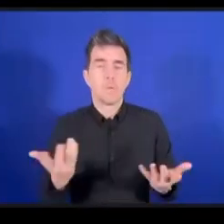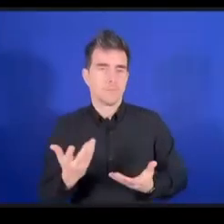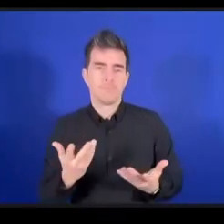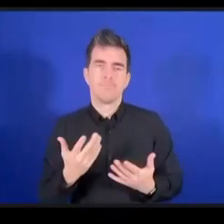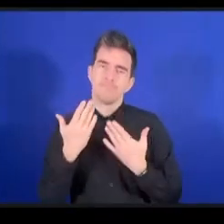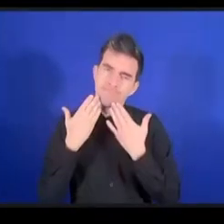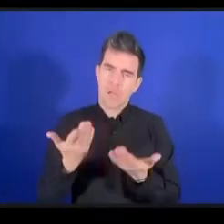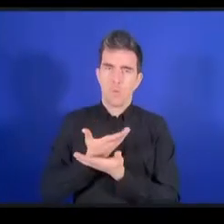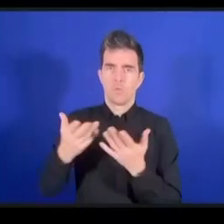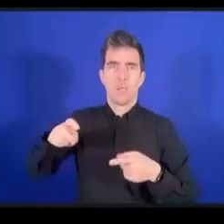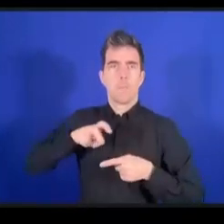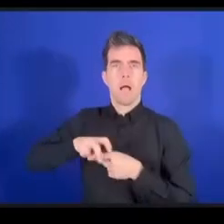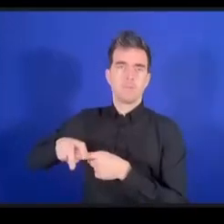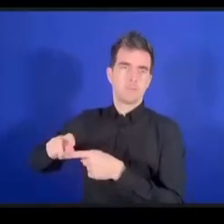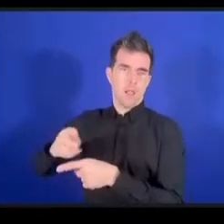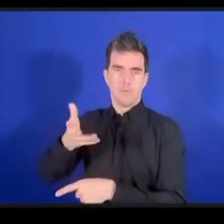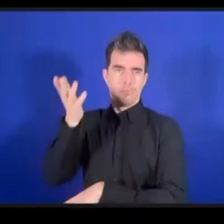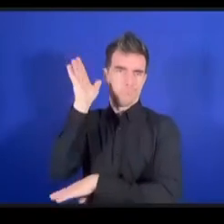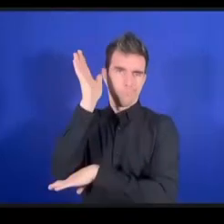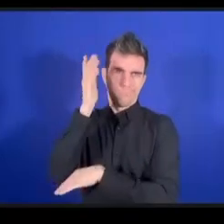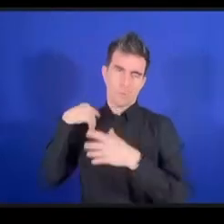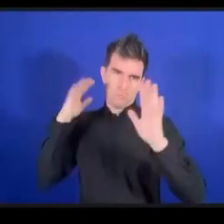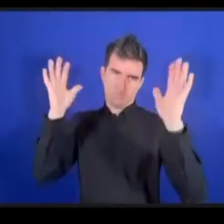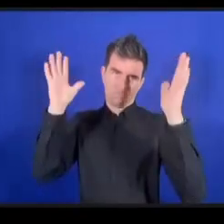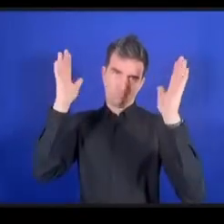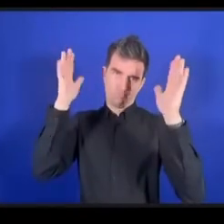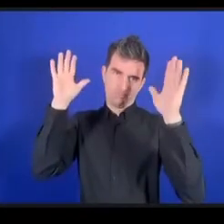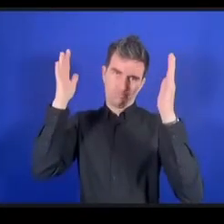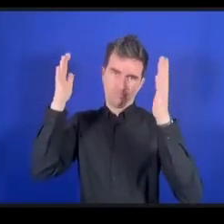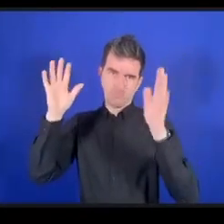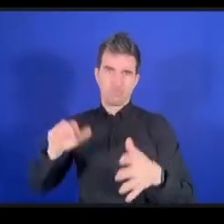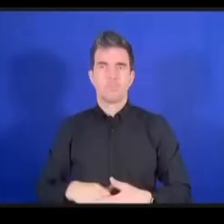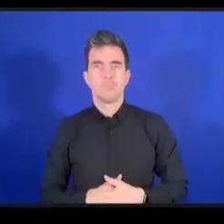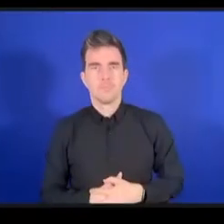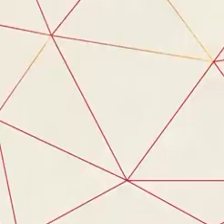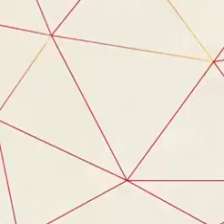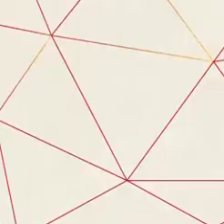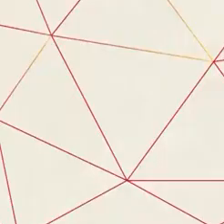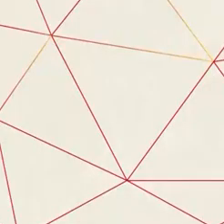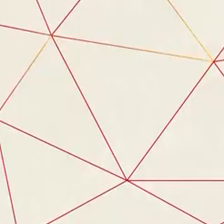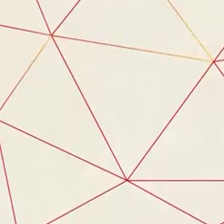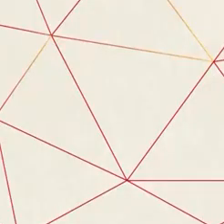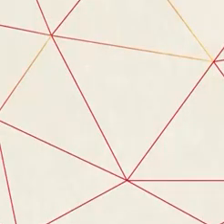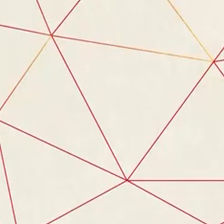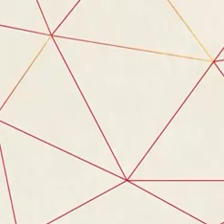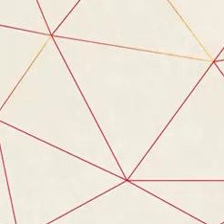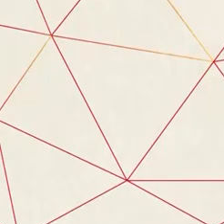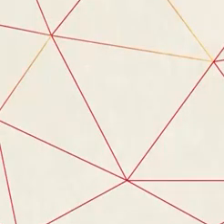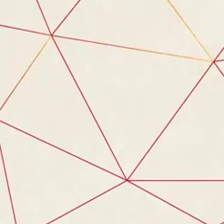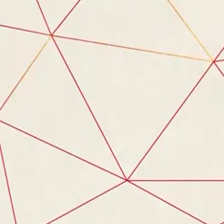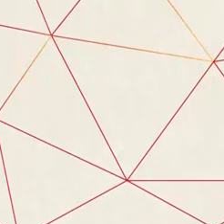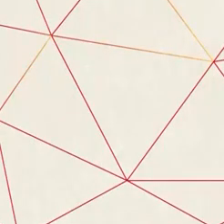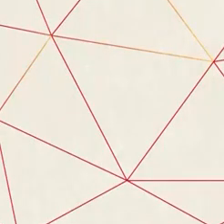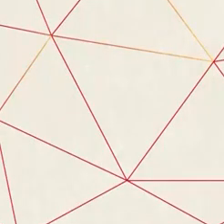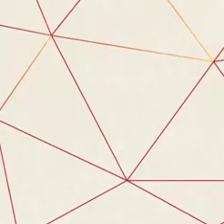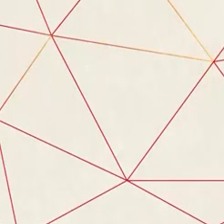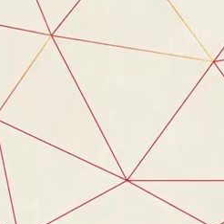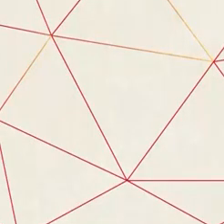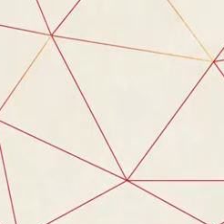للمشاركين حتى نشكر لهم كلماتهم وبهذا نختتم الجلسة ترجمة نانسي